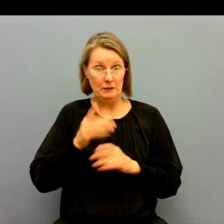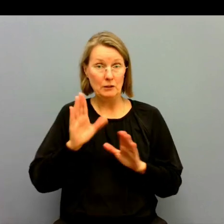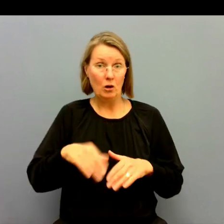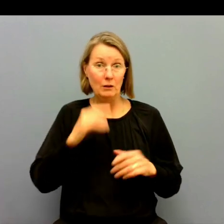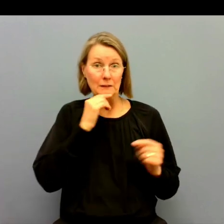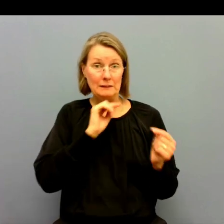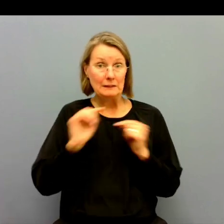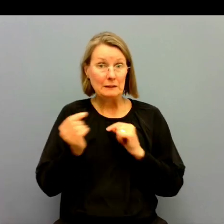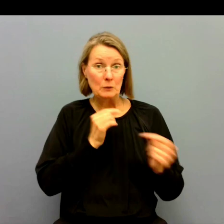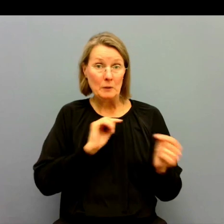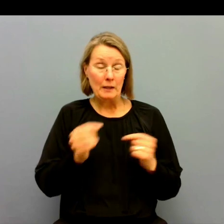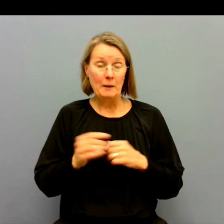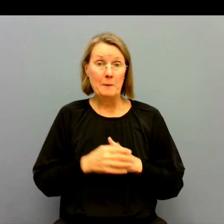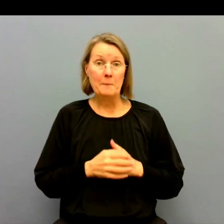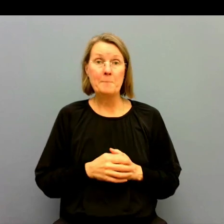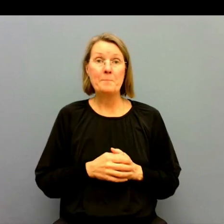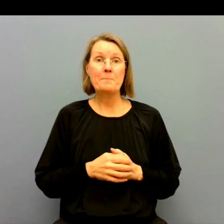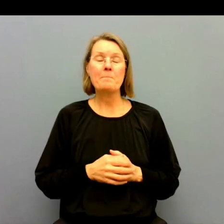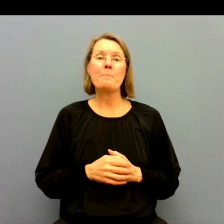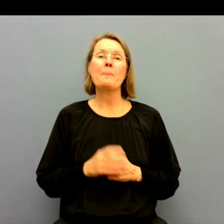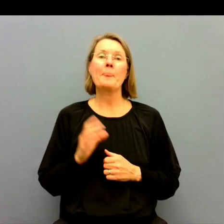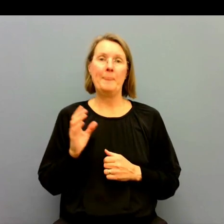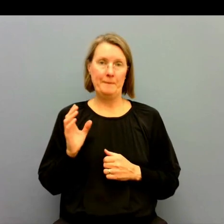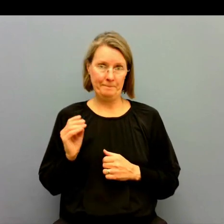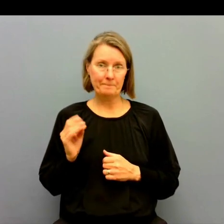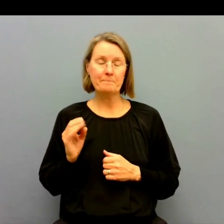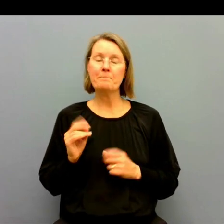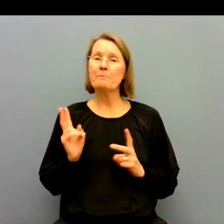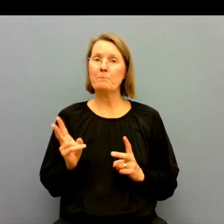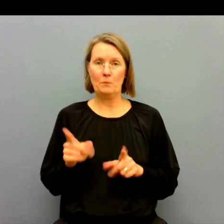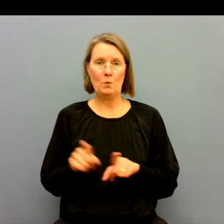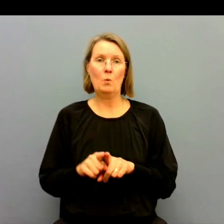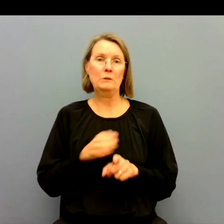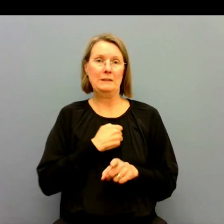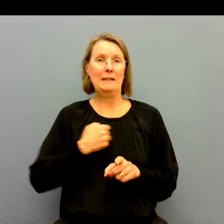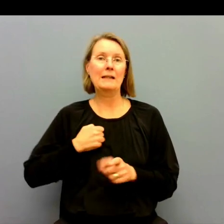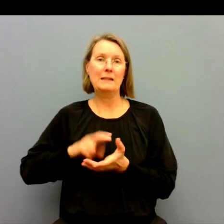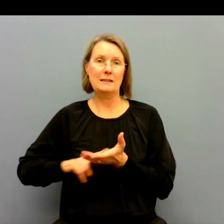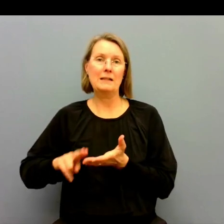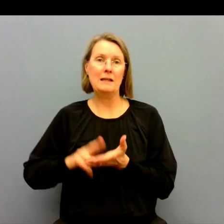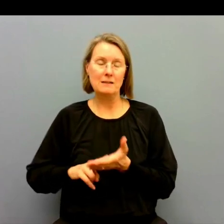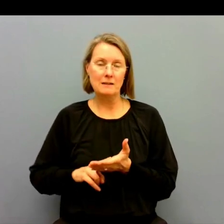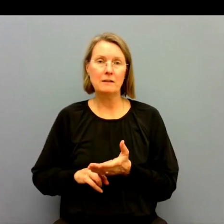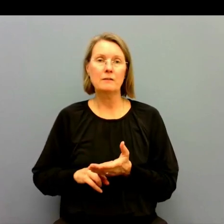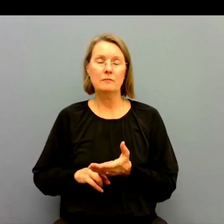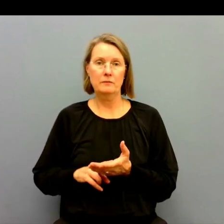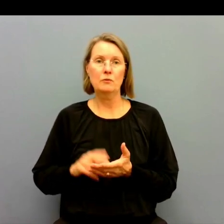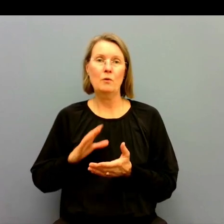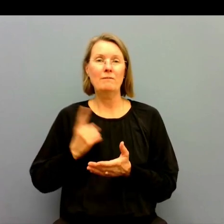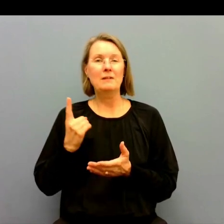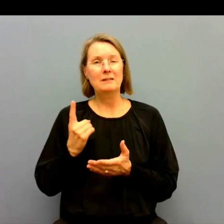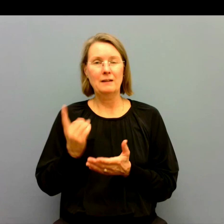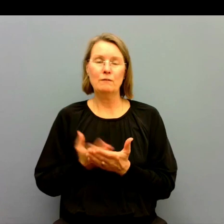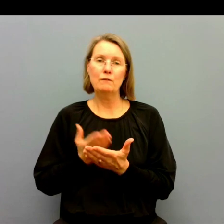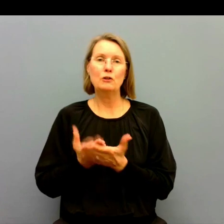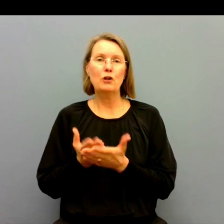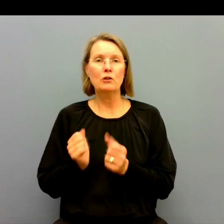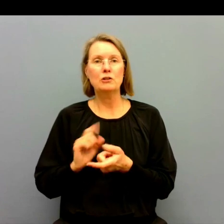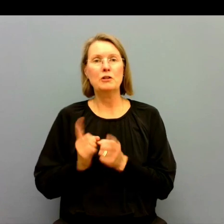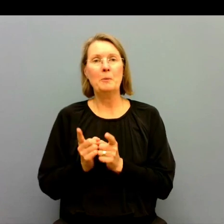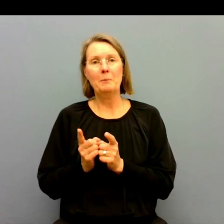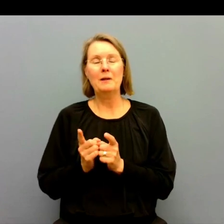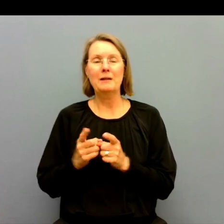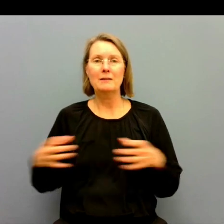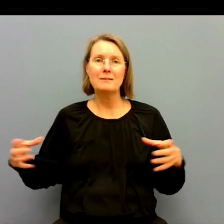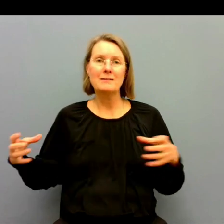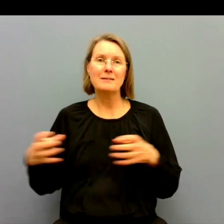det något som ni har diskuterat? Ja det ligger ju också i regeringskansliet och det finns ju en tanke om att det ska bli ett samordnat